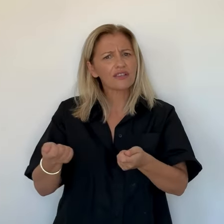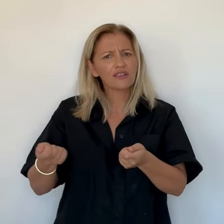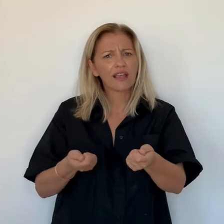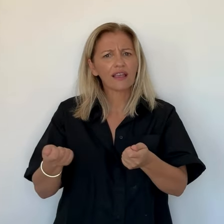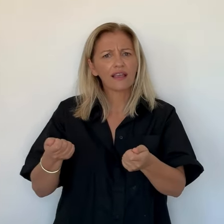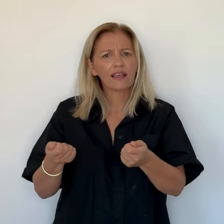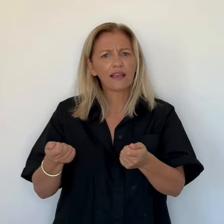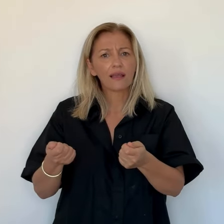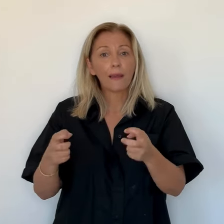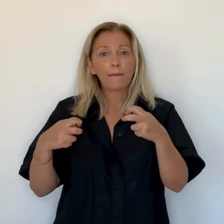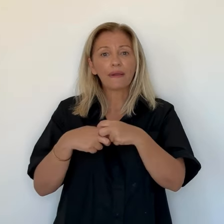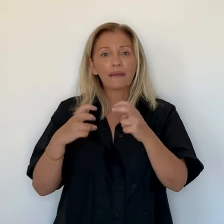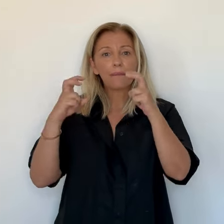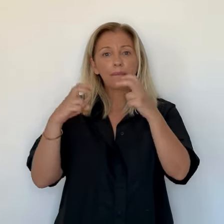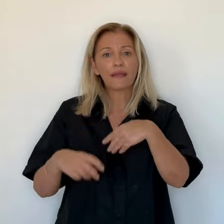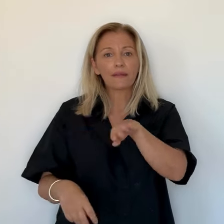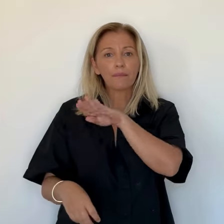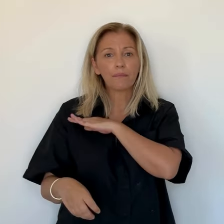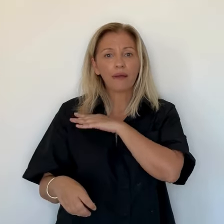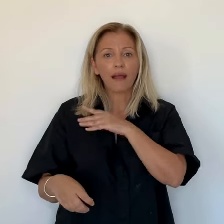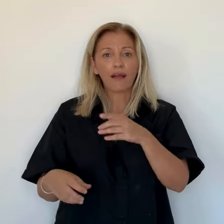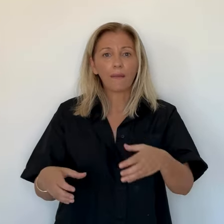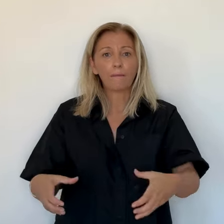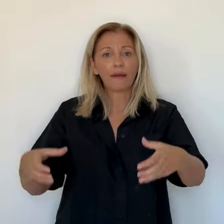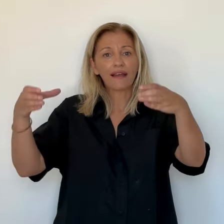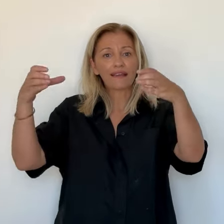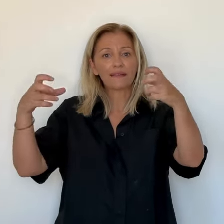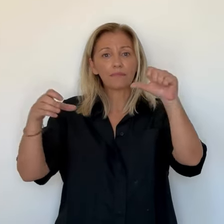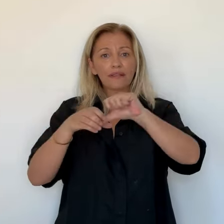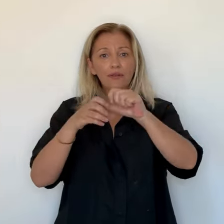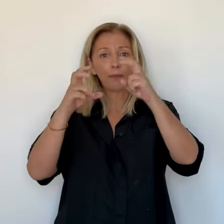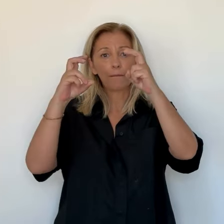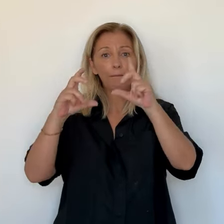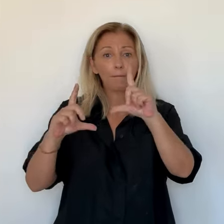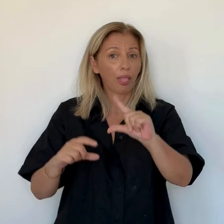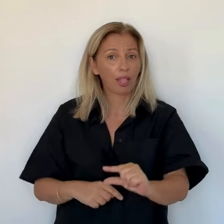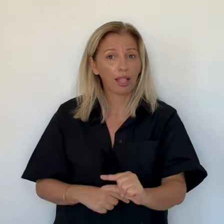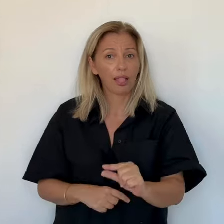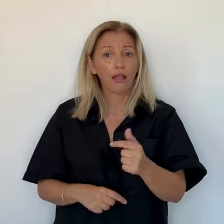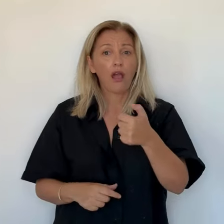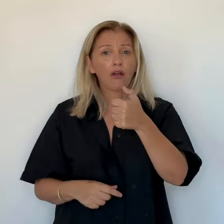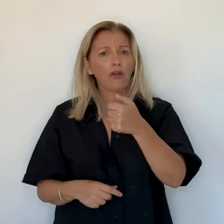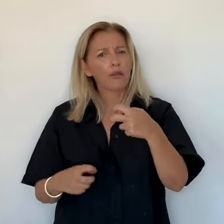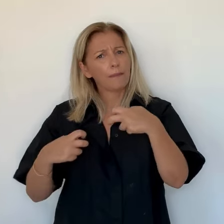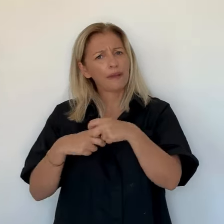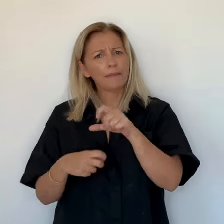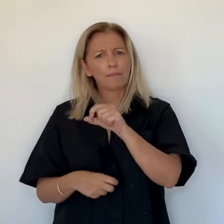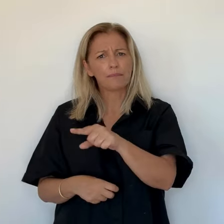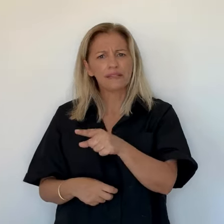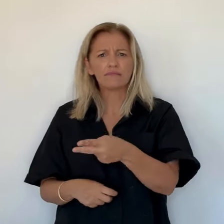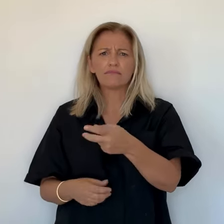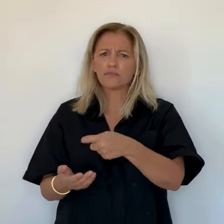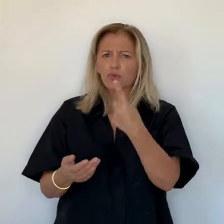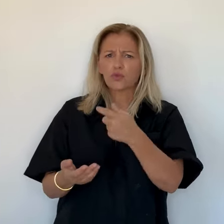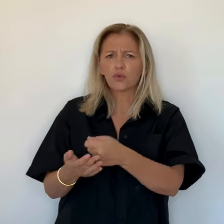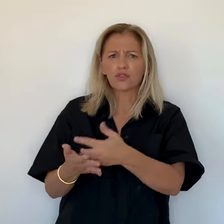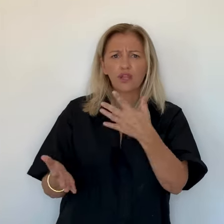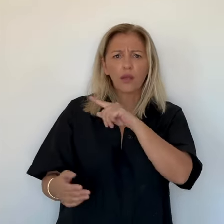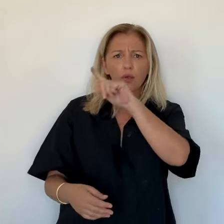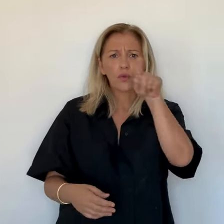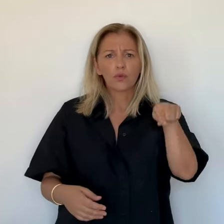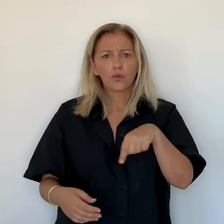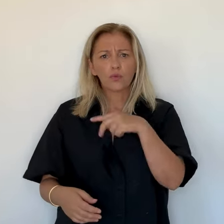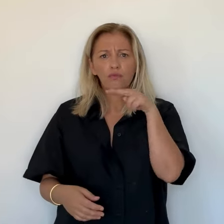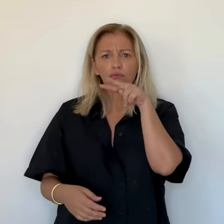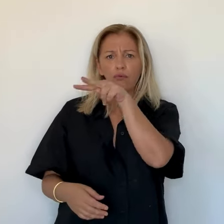Si on a fait du stock, c'est compliqué à gérer. Une des causes de cette baisse, la chute du prix du baril de pétrole. Mais sur l'île, le prix